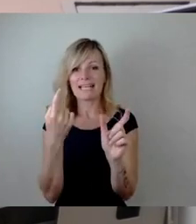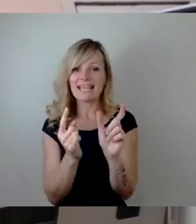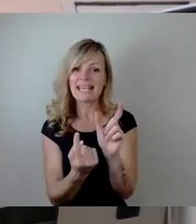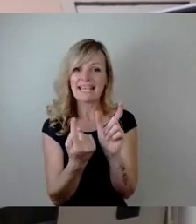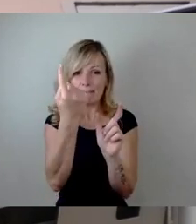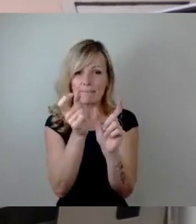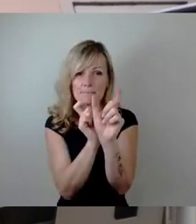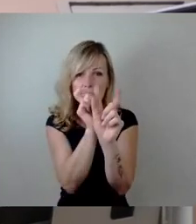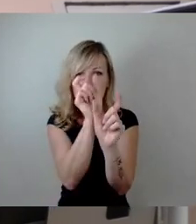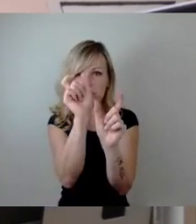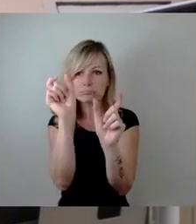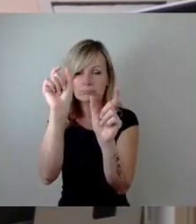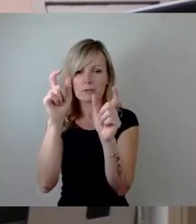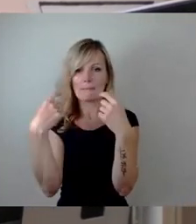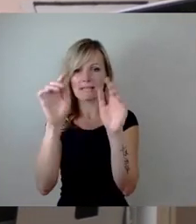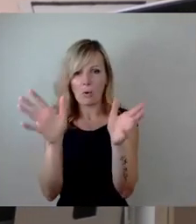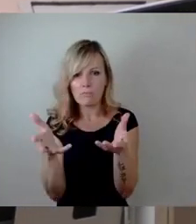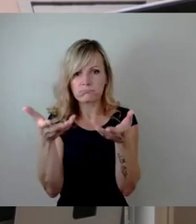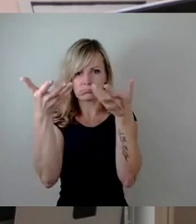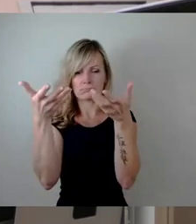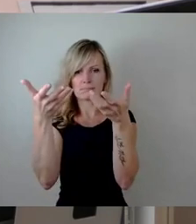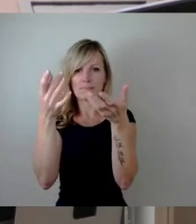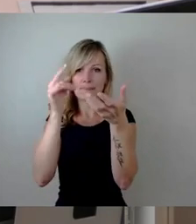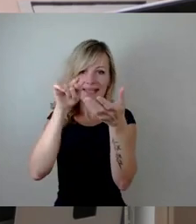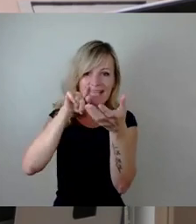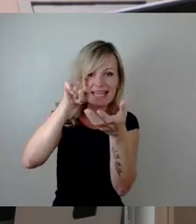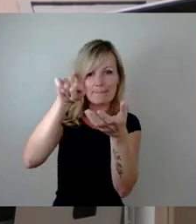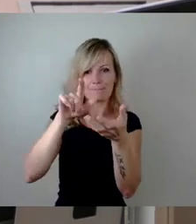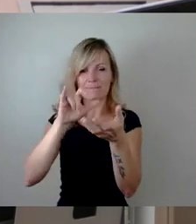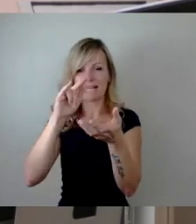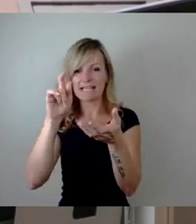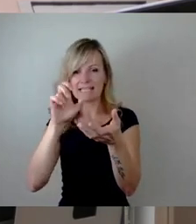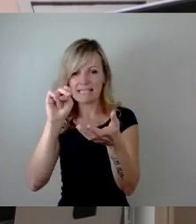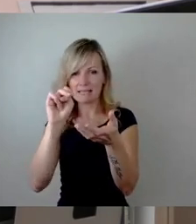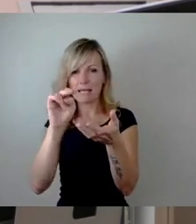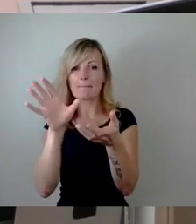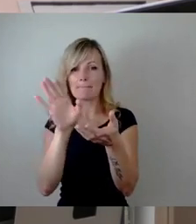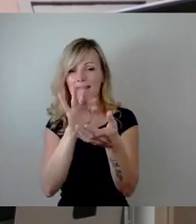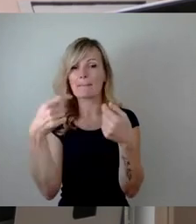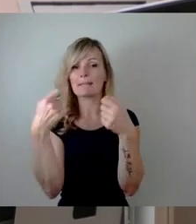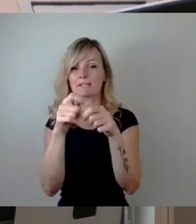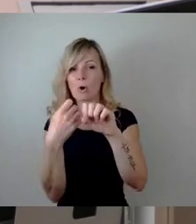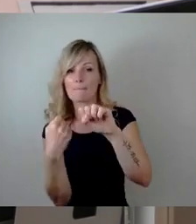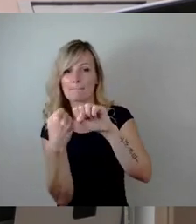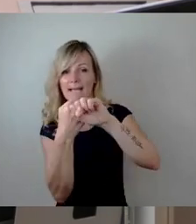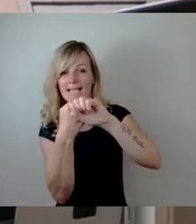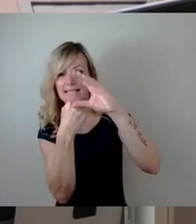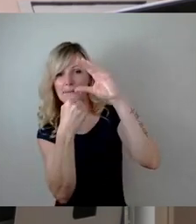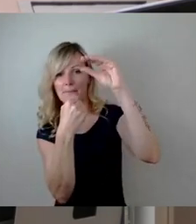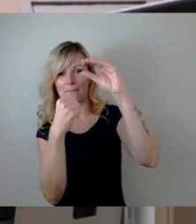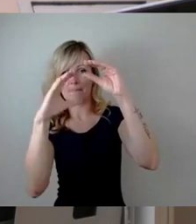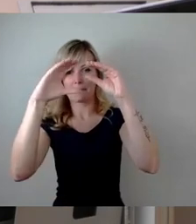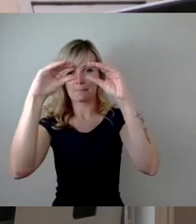ihren Litzen, die dort drin sind, auch noch mit Beton verpresst. Das, was wir aber